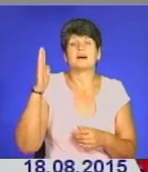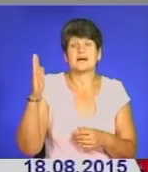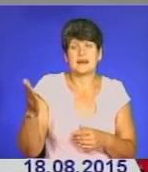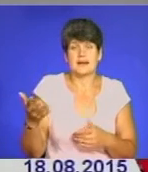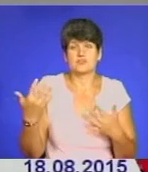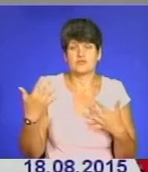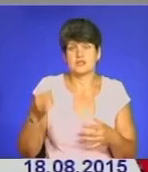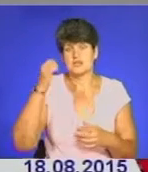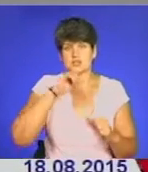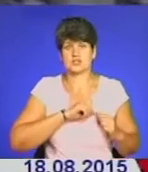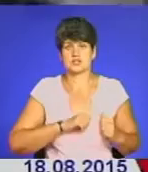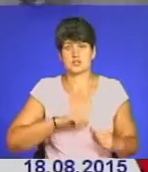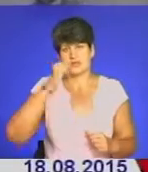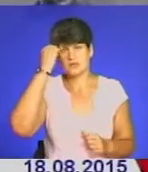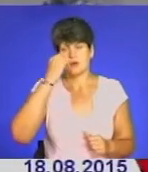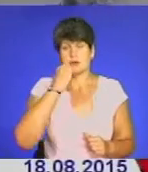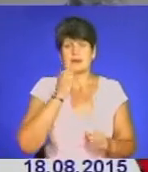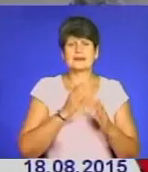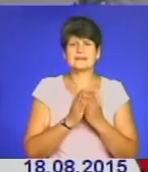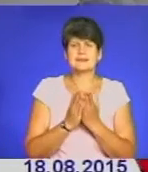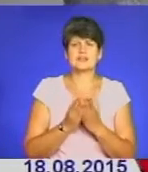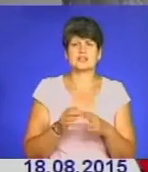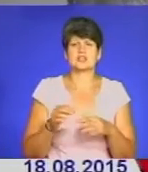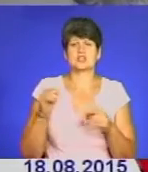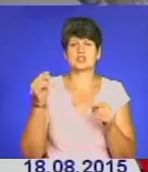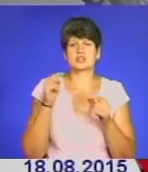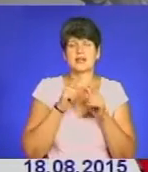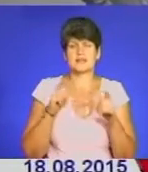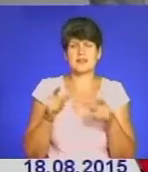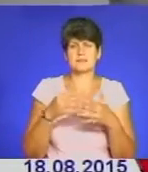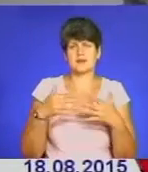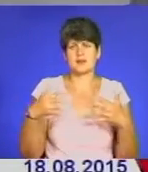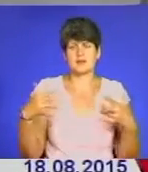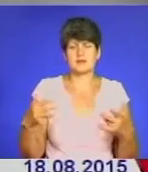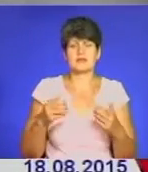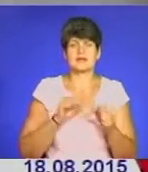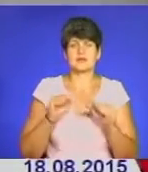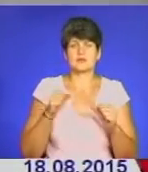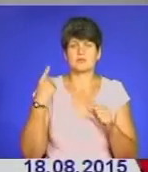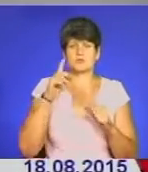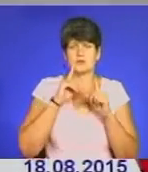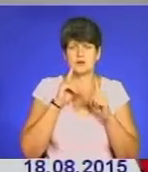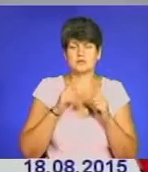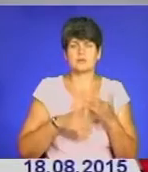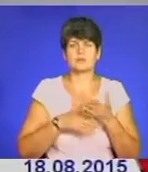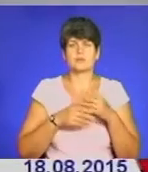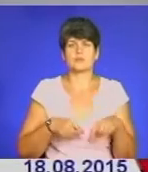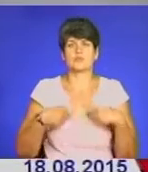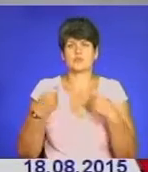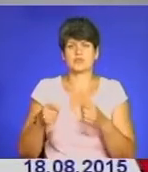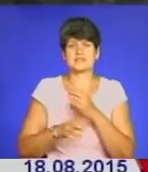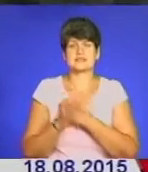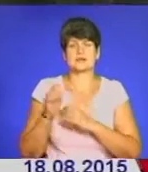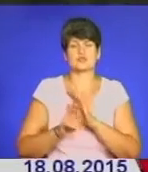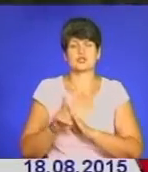абсолютно щиро дякую вам. Книги та шкільне приладдя представники обласної ради і волонтери повезуть на схід на початку